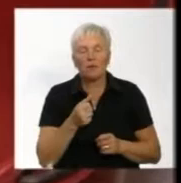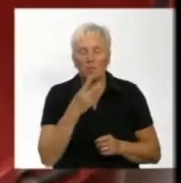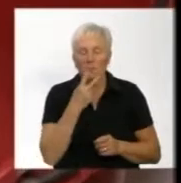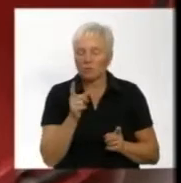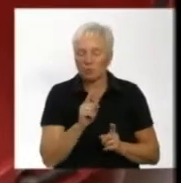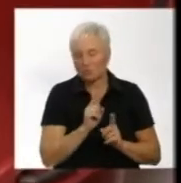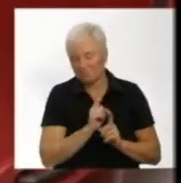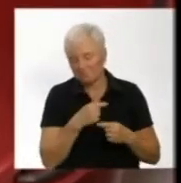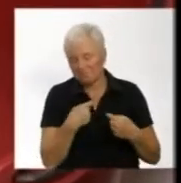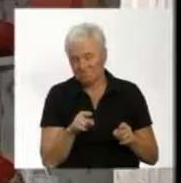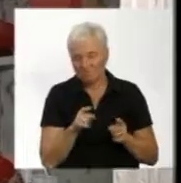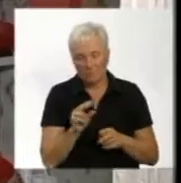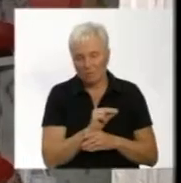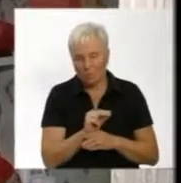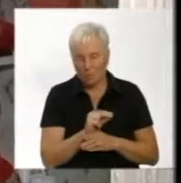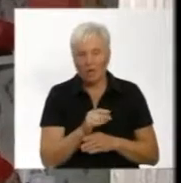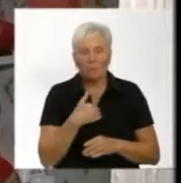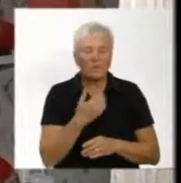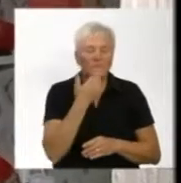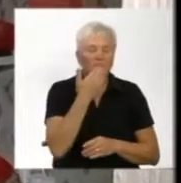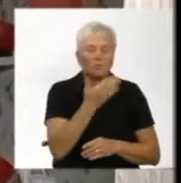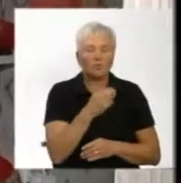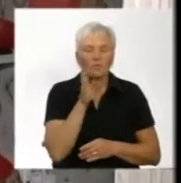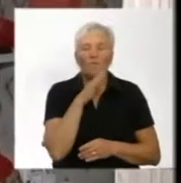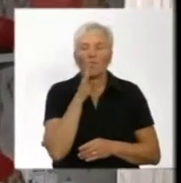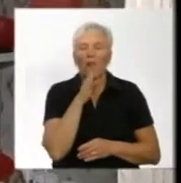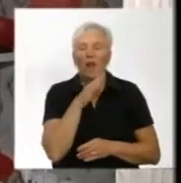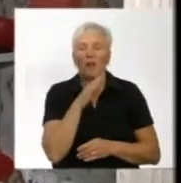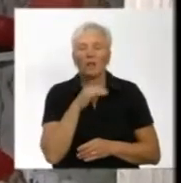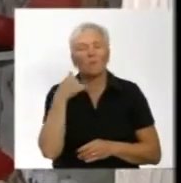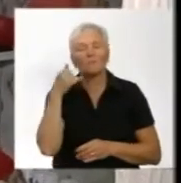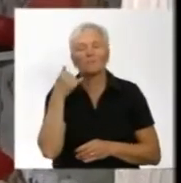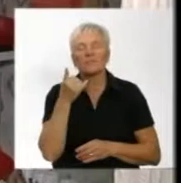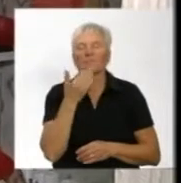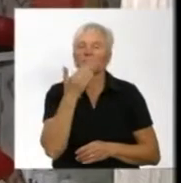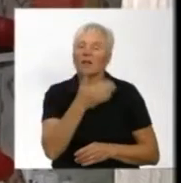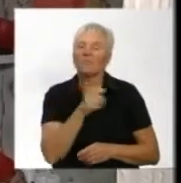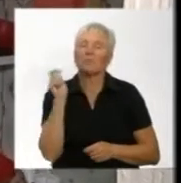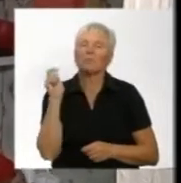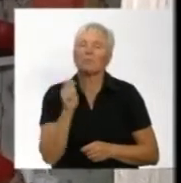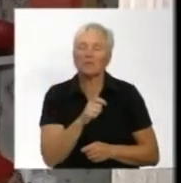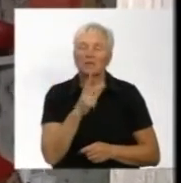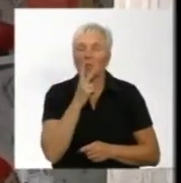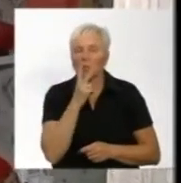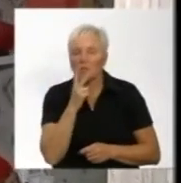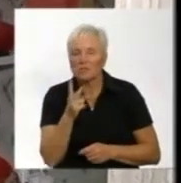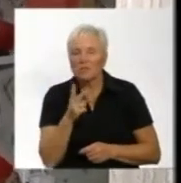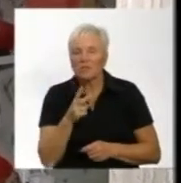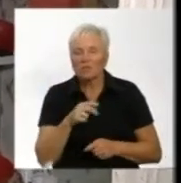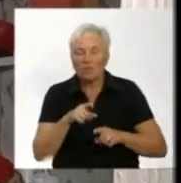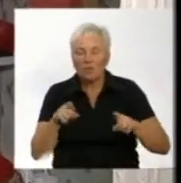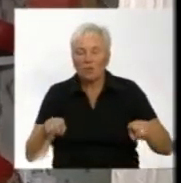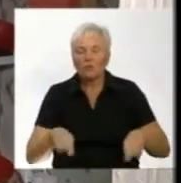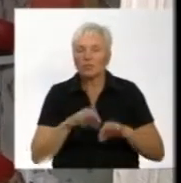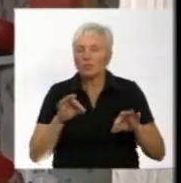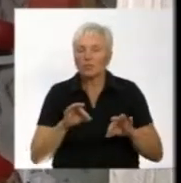справді якась неполадка. Ми звернулися, як завжди, до водоканалу, позвонили. Вони приїхали, продивилися в колодцах, ми нічого не